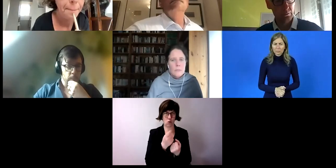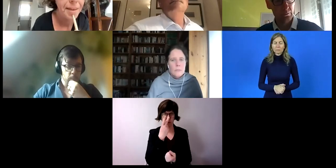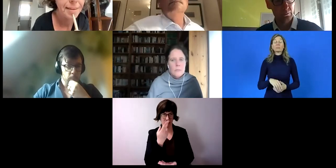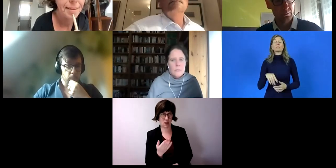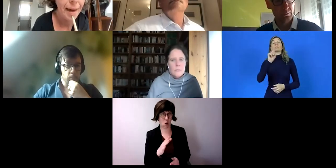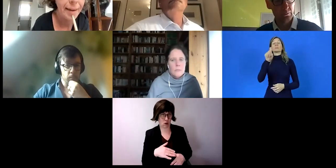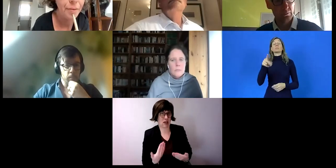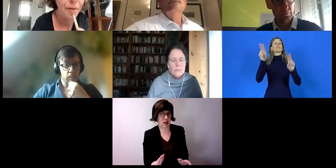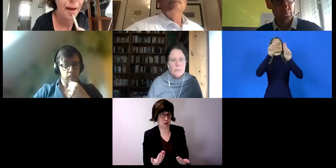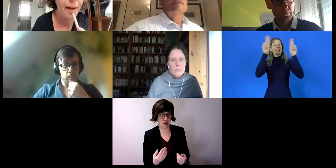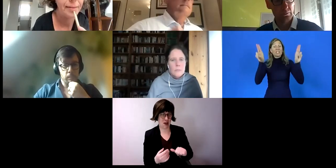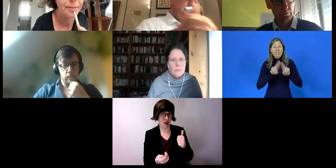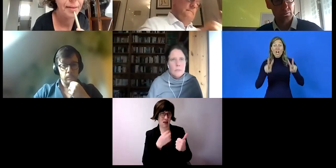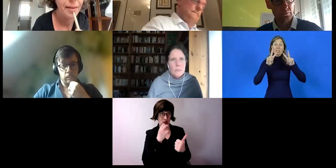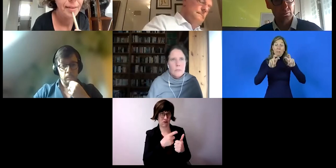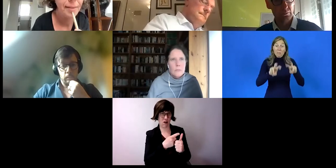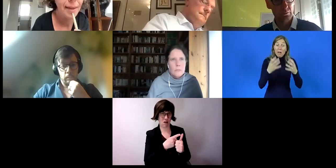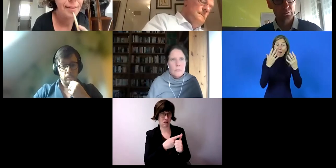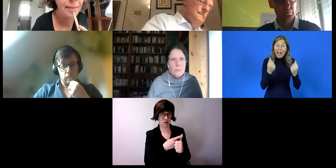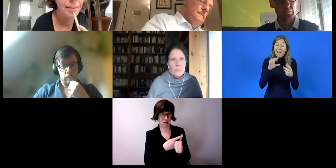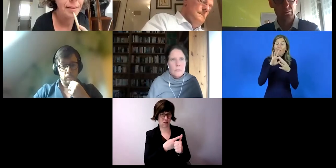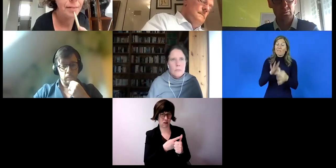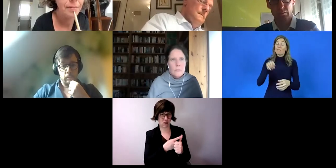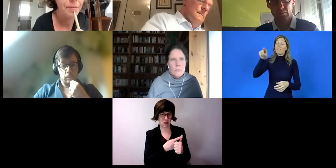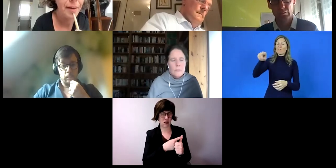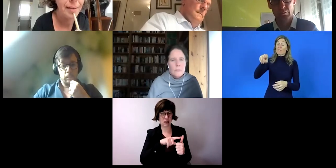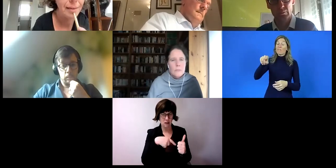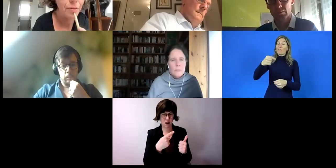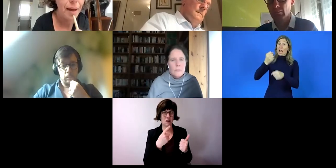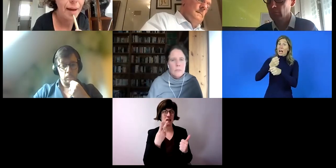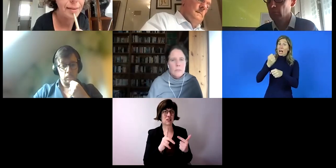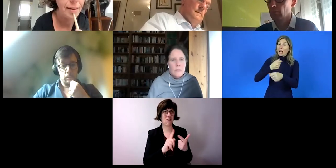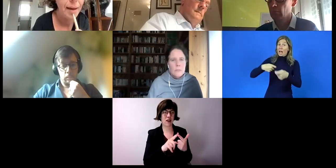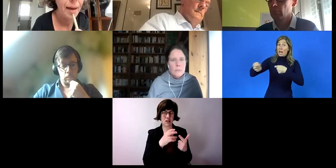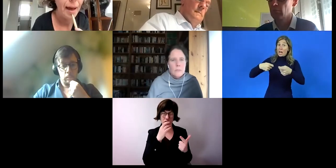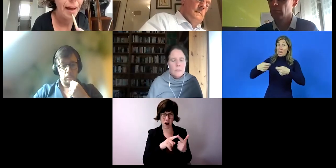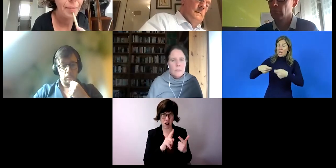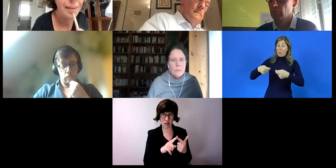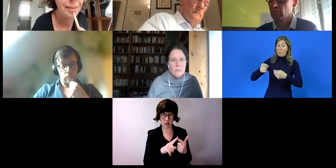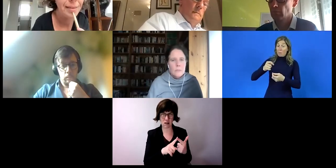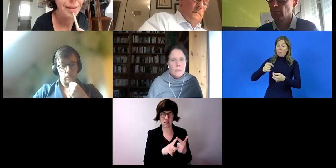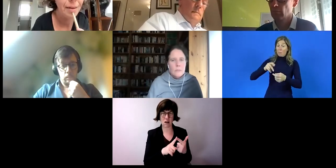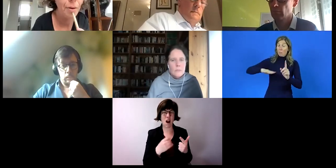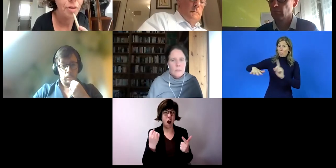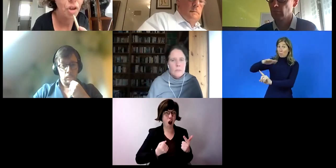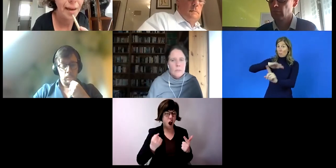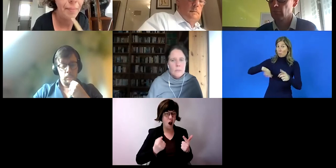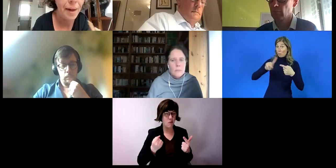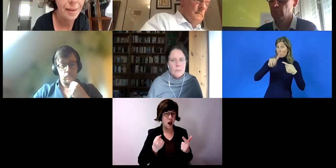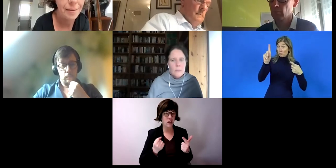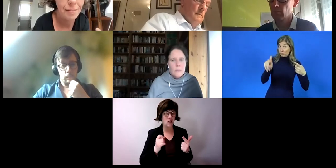Das ist die eine Frage. Dann eine weitere Frage. Arbeiten in der